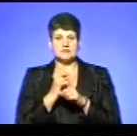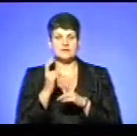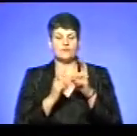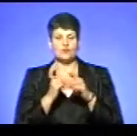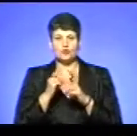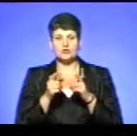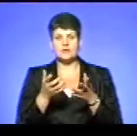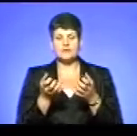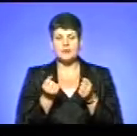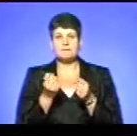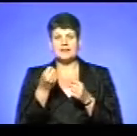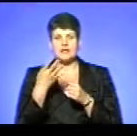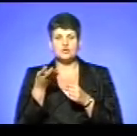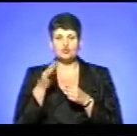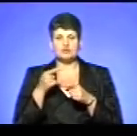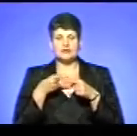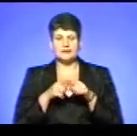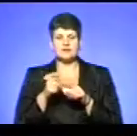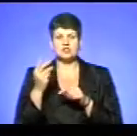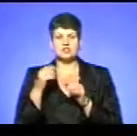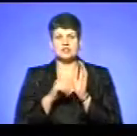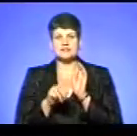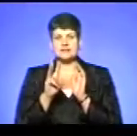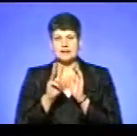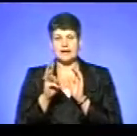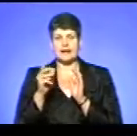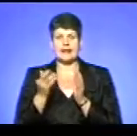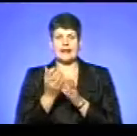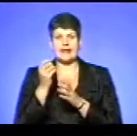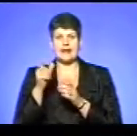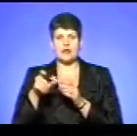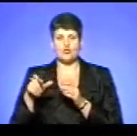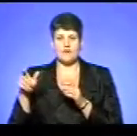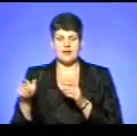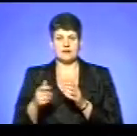залучили 15 одиниць техніки, 63 рятувальника та пожежний поїзд.